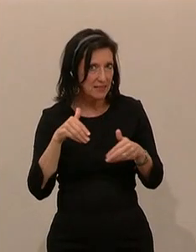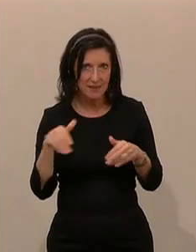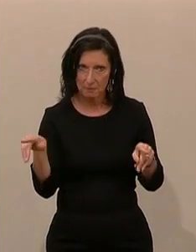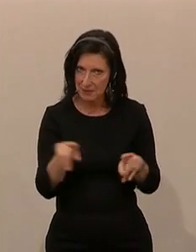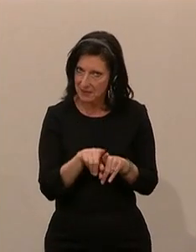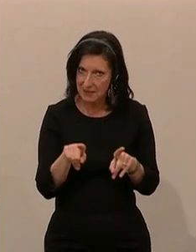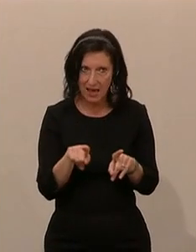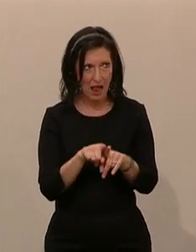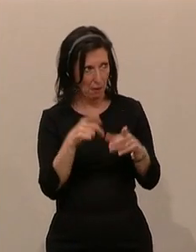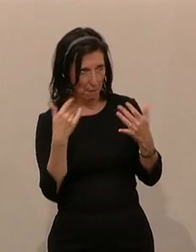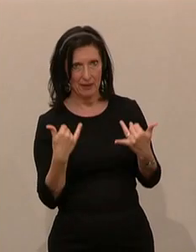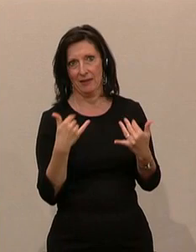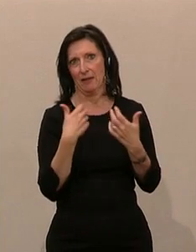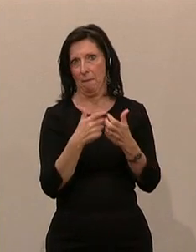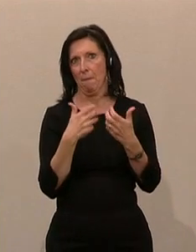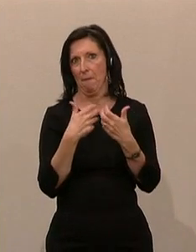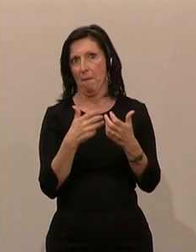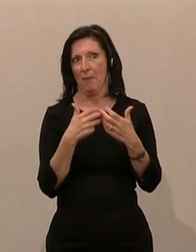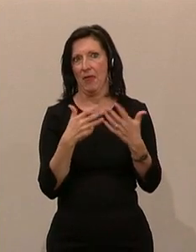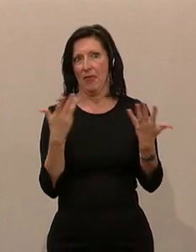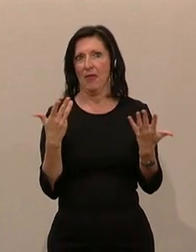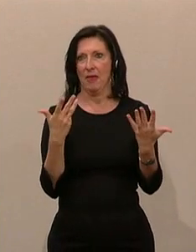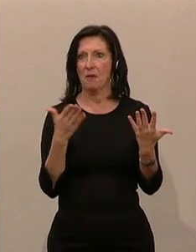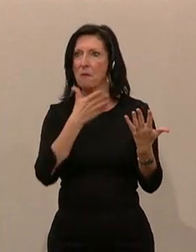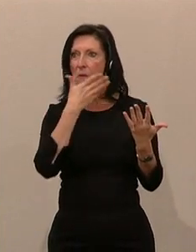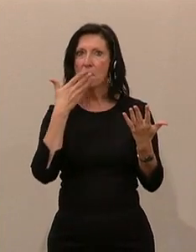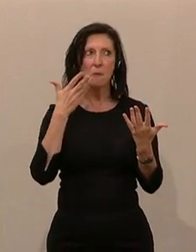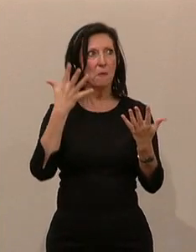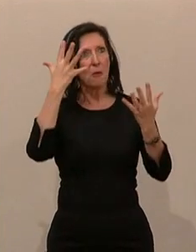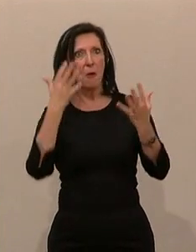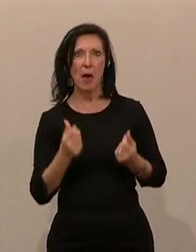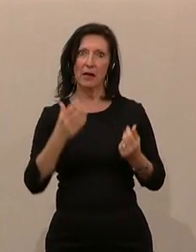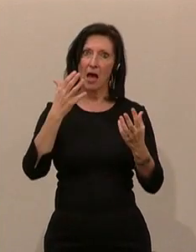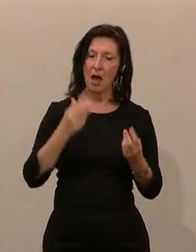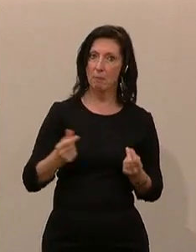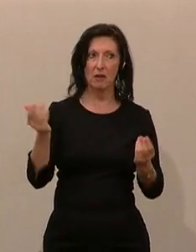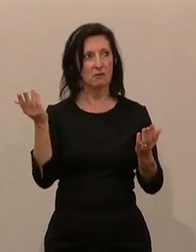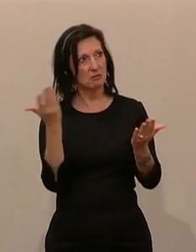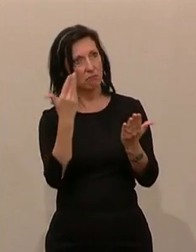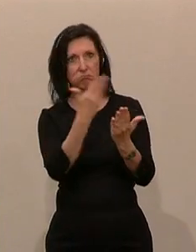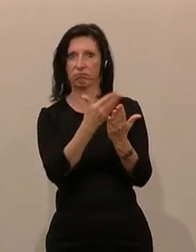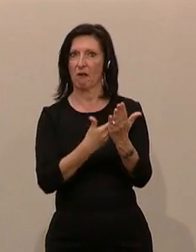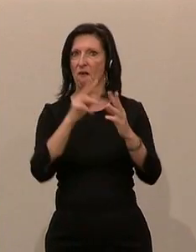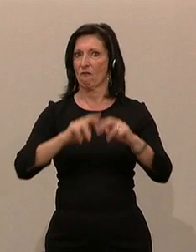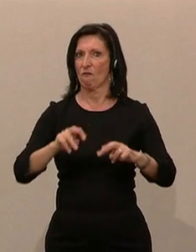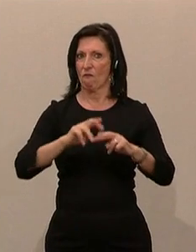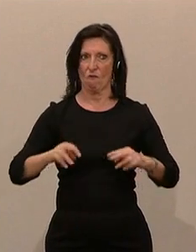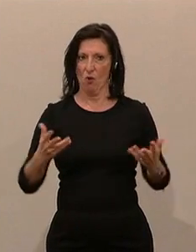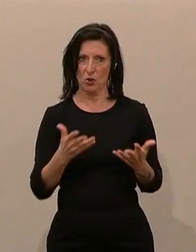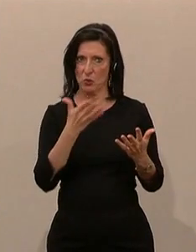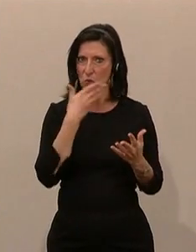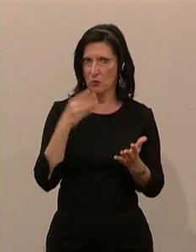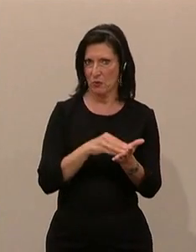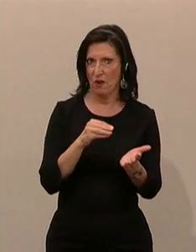in diesem Bericht leider weitgehend Fakten befreit. Was uns da hervorgelegt wurde, ist meines Erachtens eine